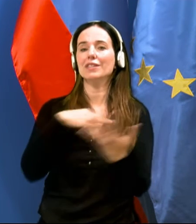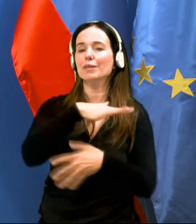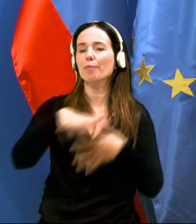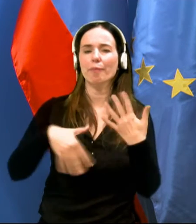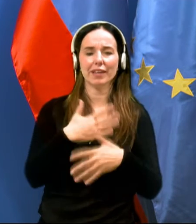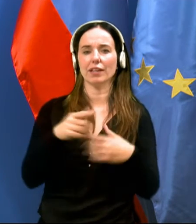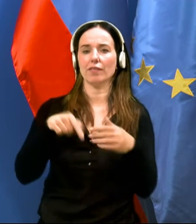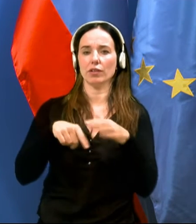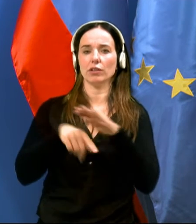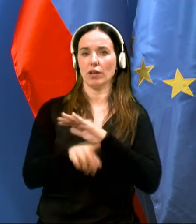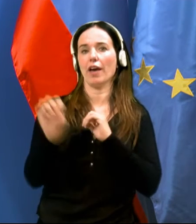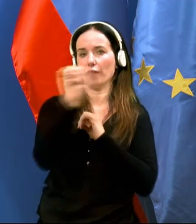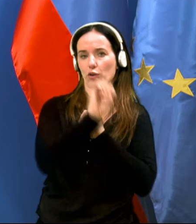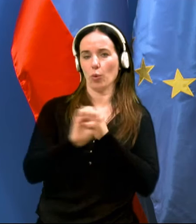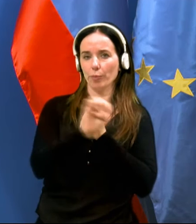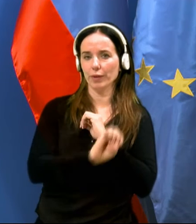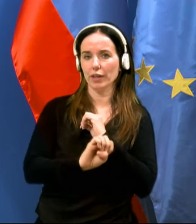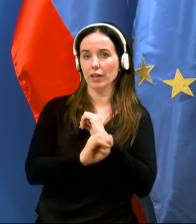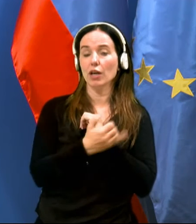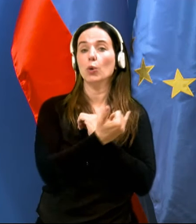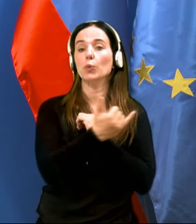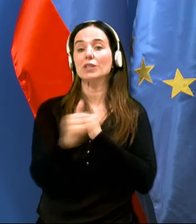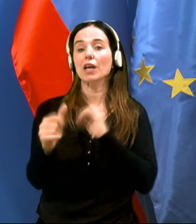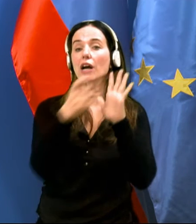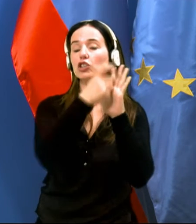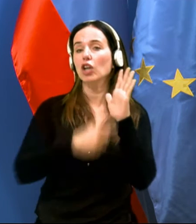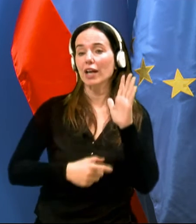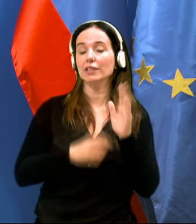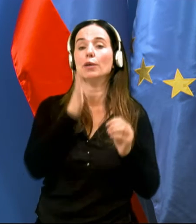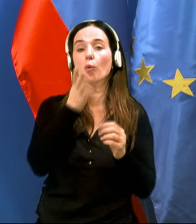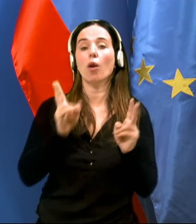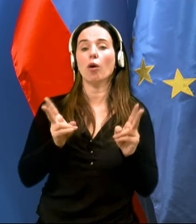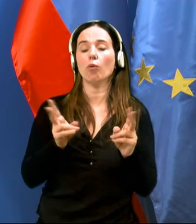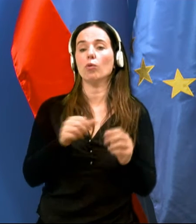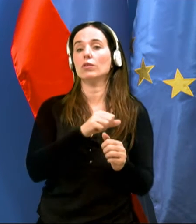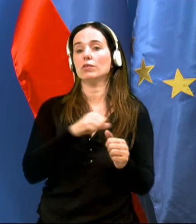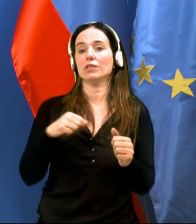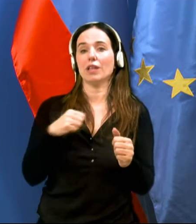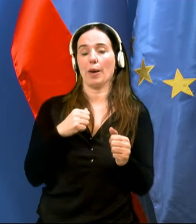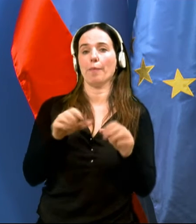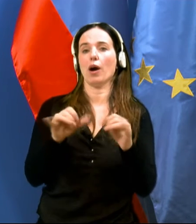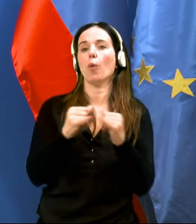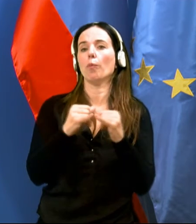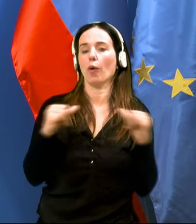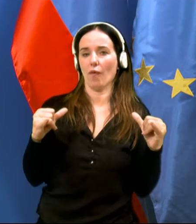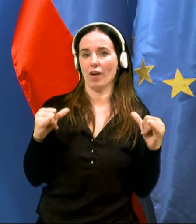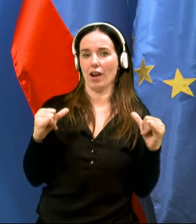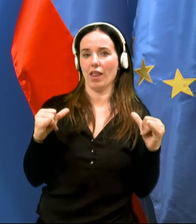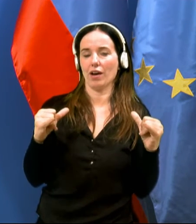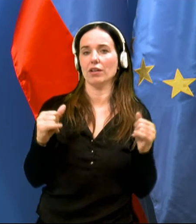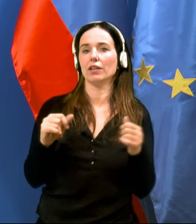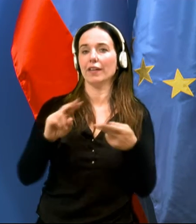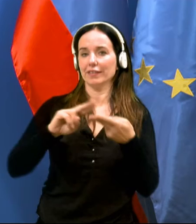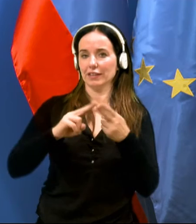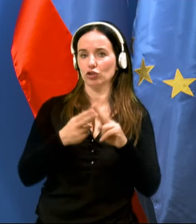Evropskega prostora. Vsaka članica bo tako imela neko svojo strategijo. Upamo, da bomo vsaj na